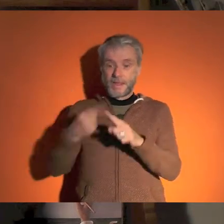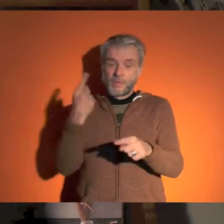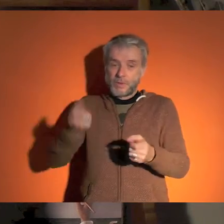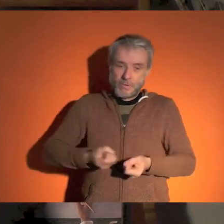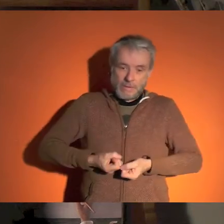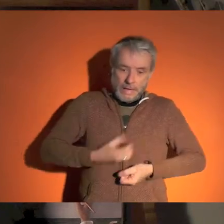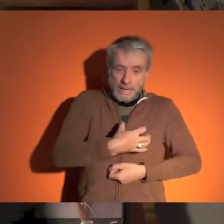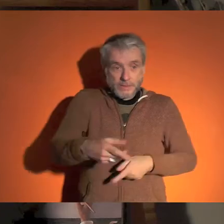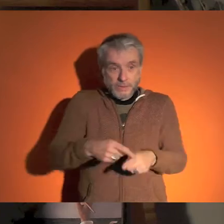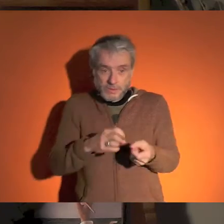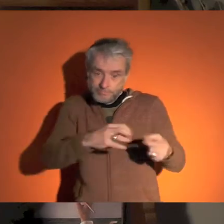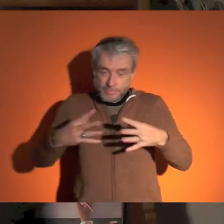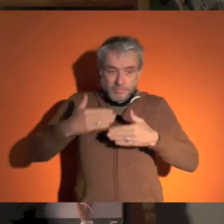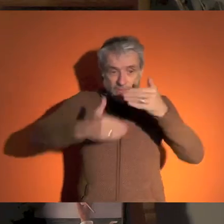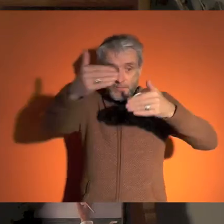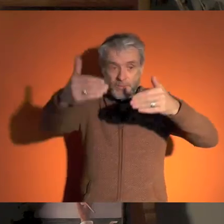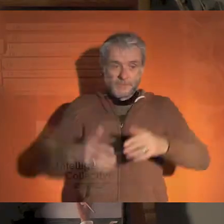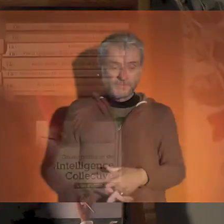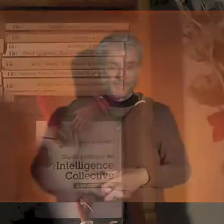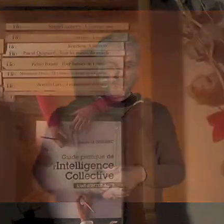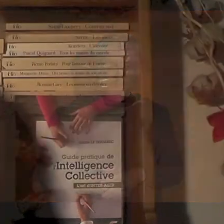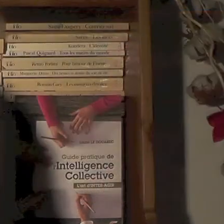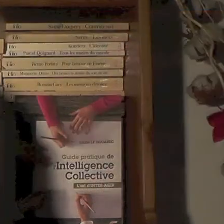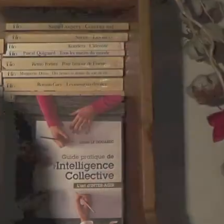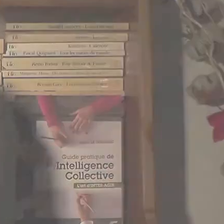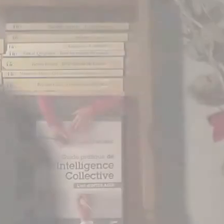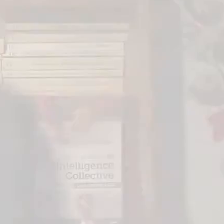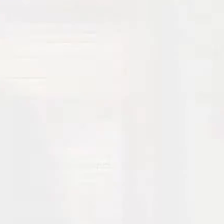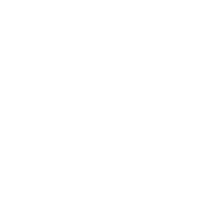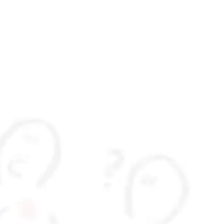pour qu'ils soient, comme dirait Patrick Vivray, féconds et fertiles.